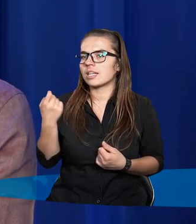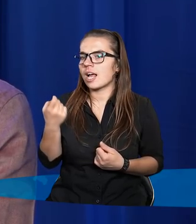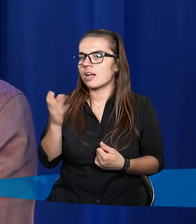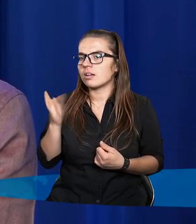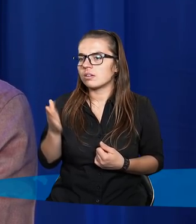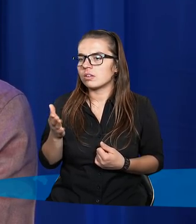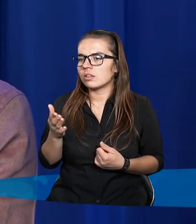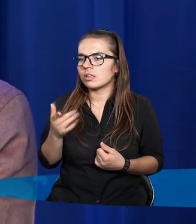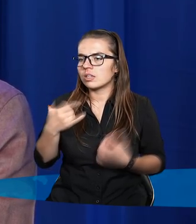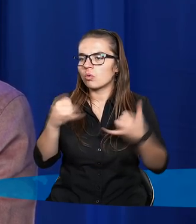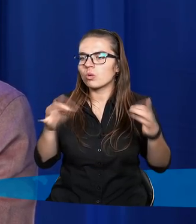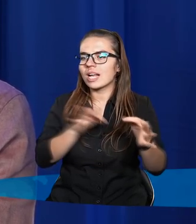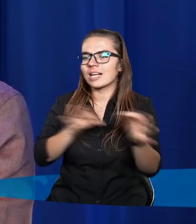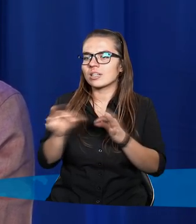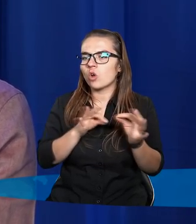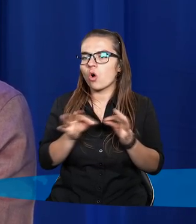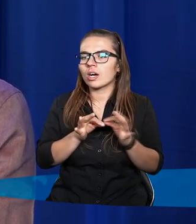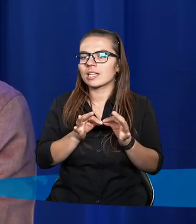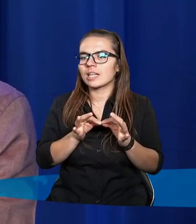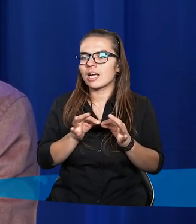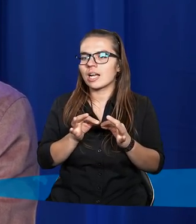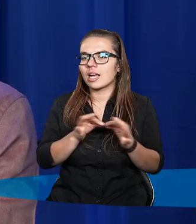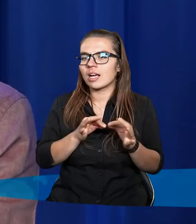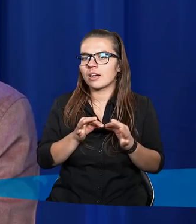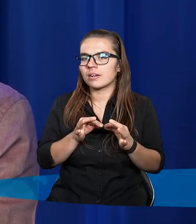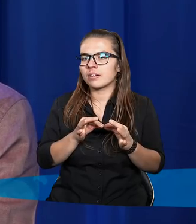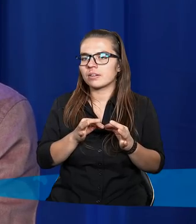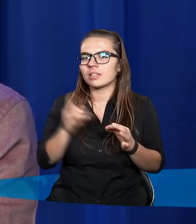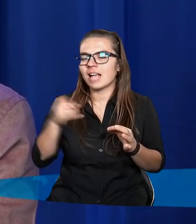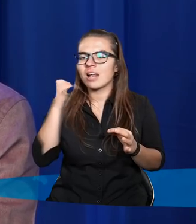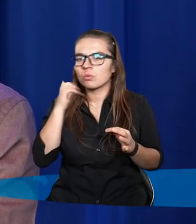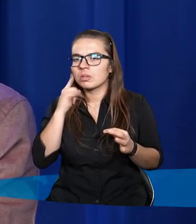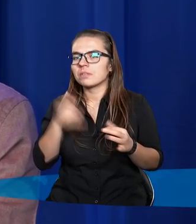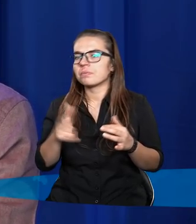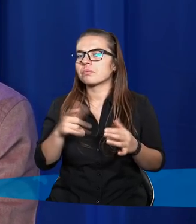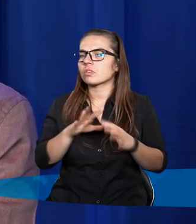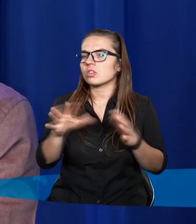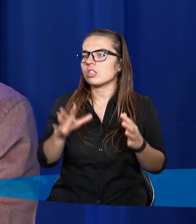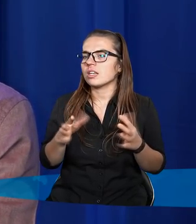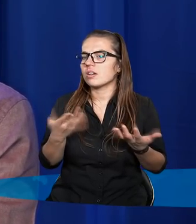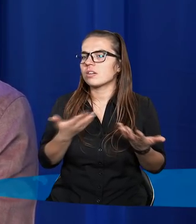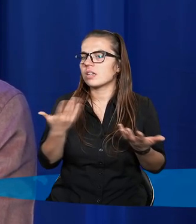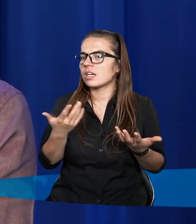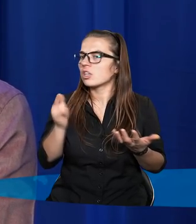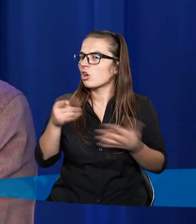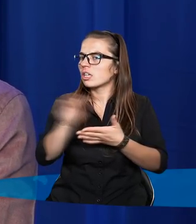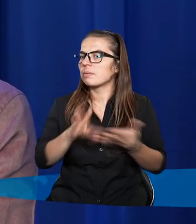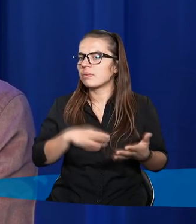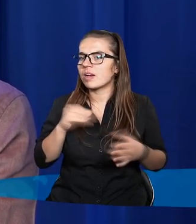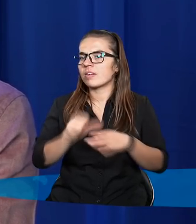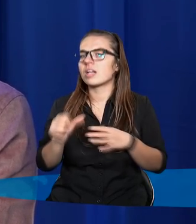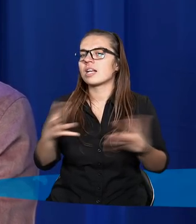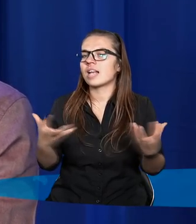Nieraz różne takie historie z własnego życia, zasłyszane, kiedy ludzie studiując Pismo Święte